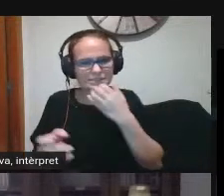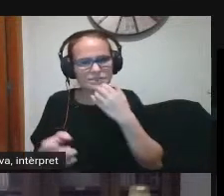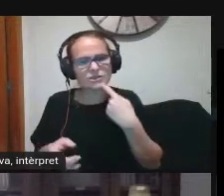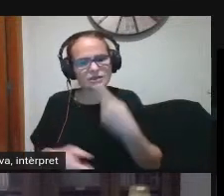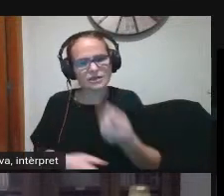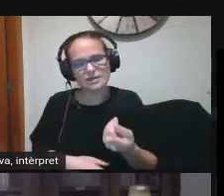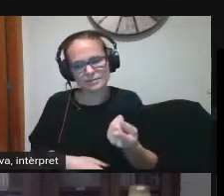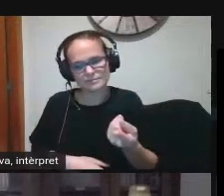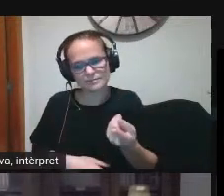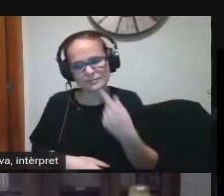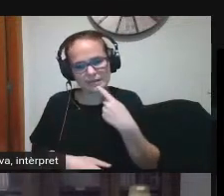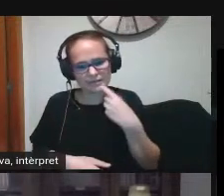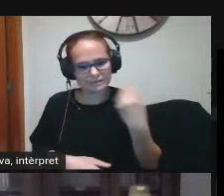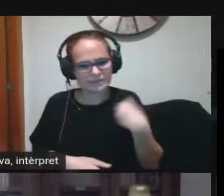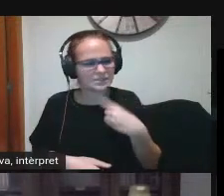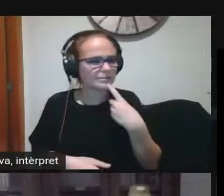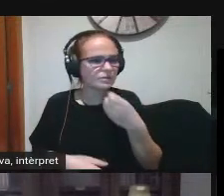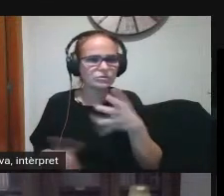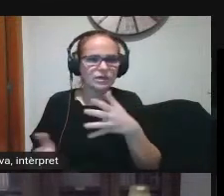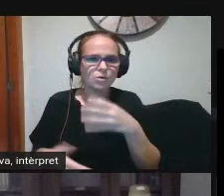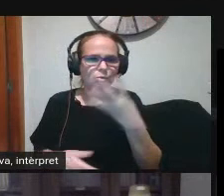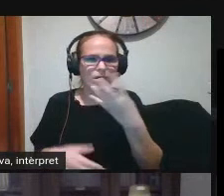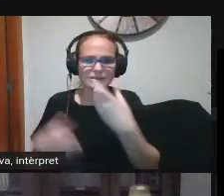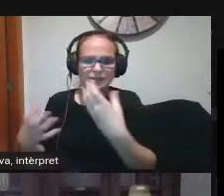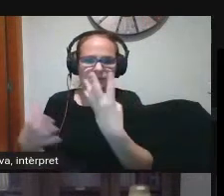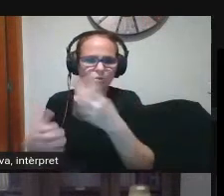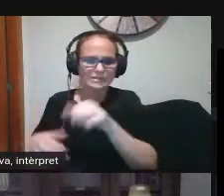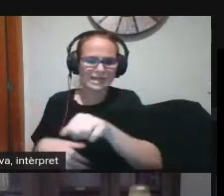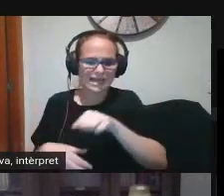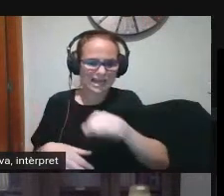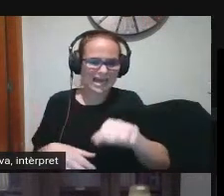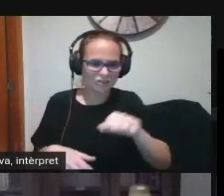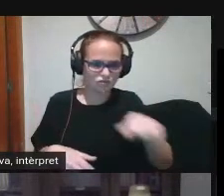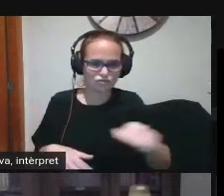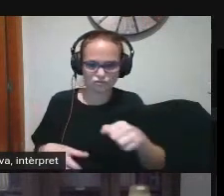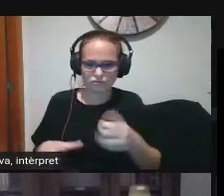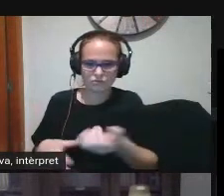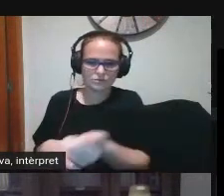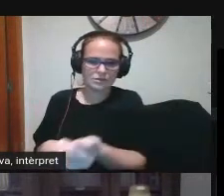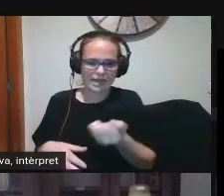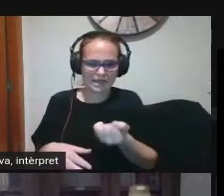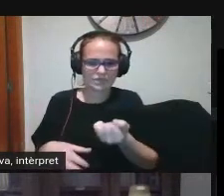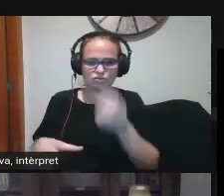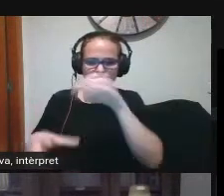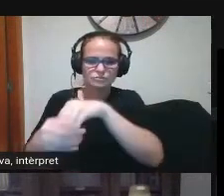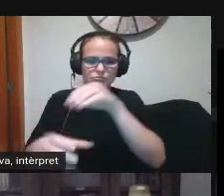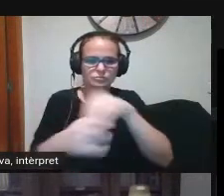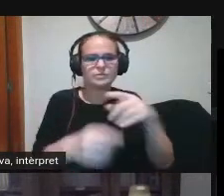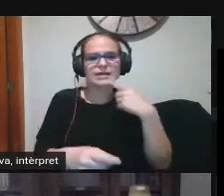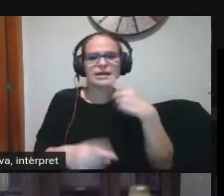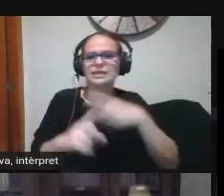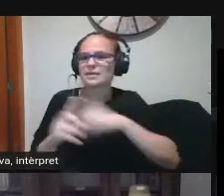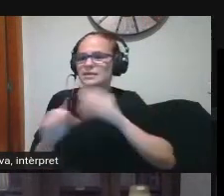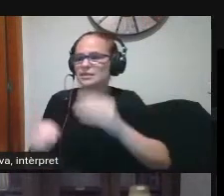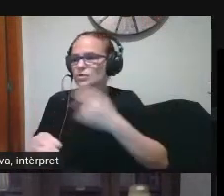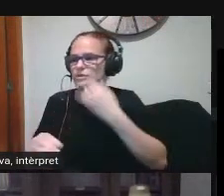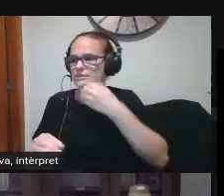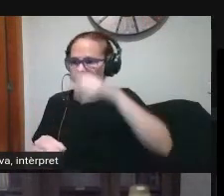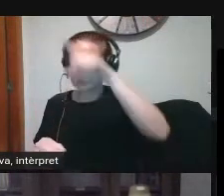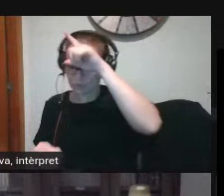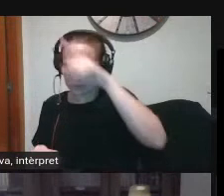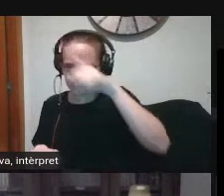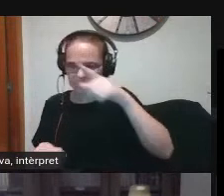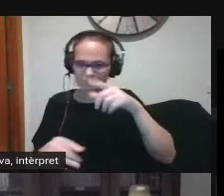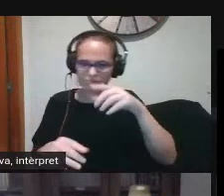aquella espècie de quatre calaixos quina és la teva competència i tal expert avançat aprenent novell la majoria la us heu